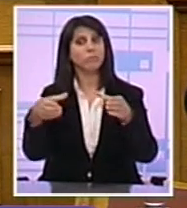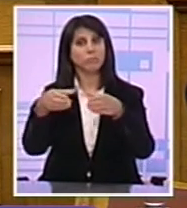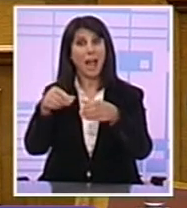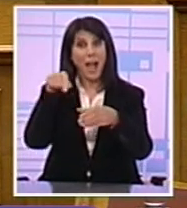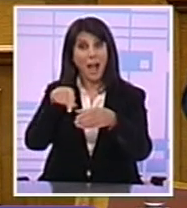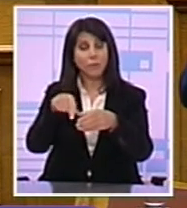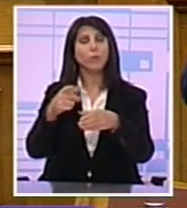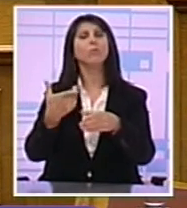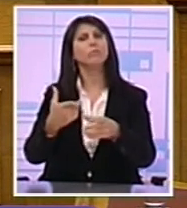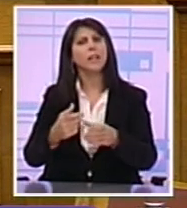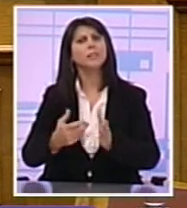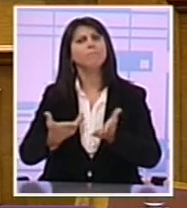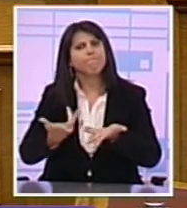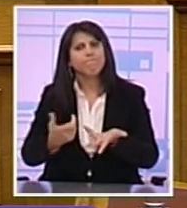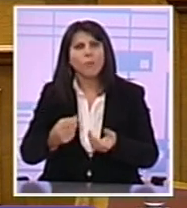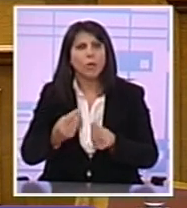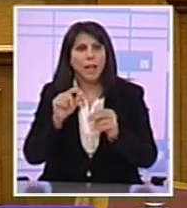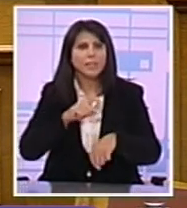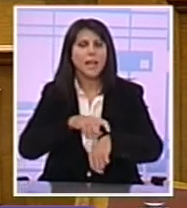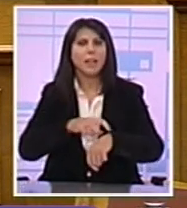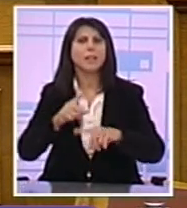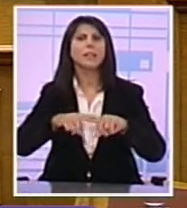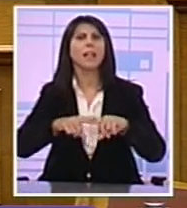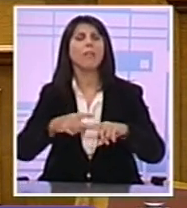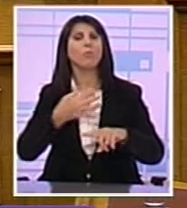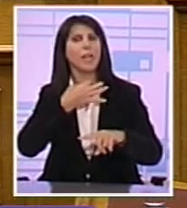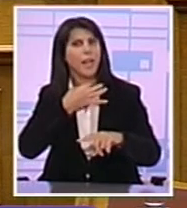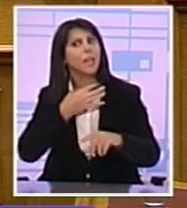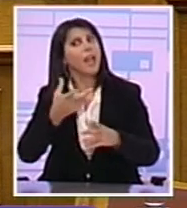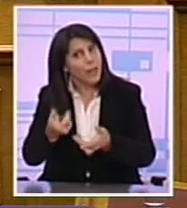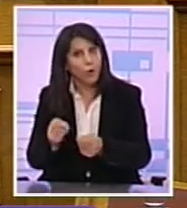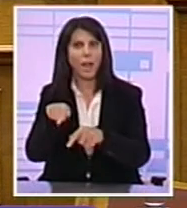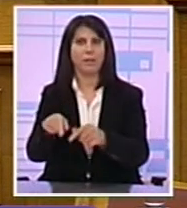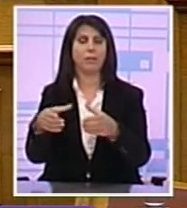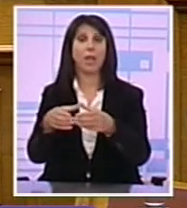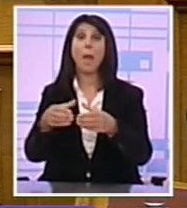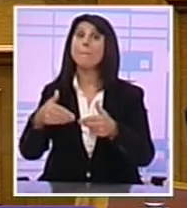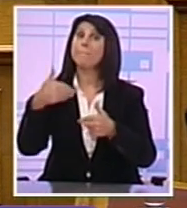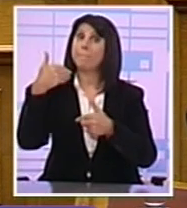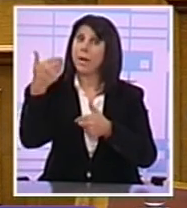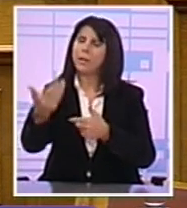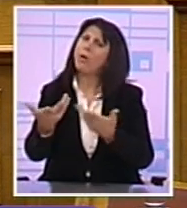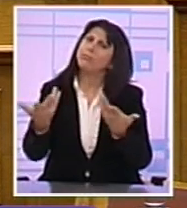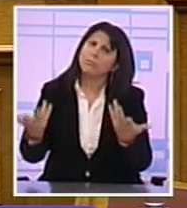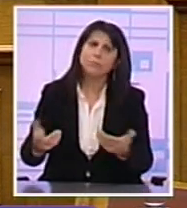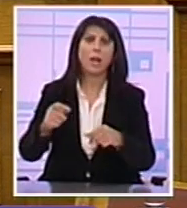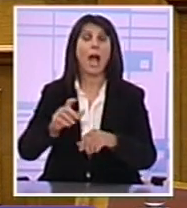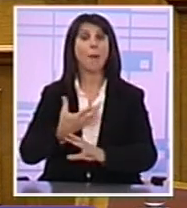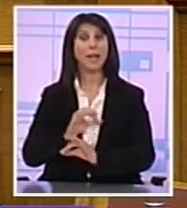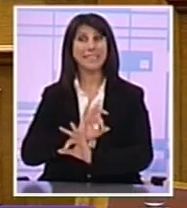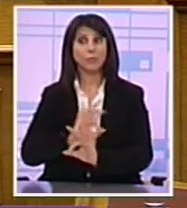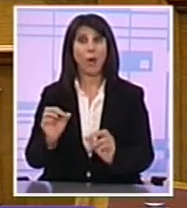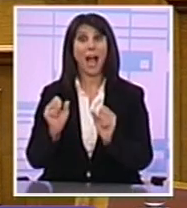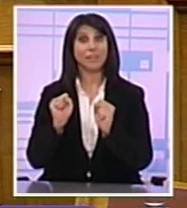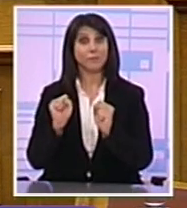εθνικές ανάγκες Τις δύσκολες φάσεις της χώρας Και μετά με το καλό έχοντας διασφαλίσει Διότι αυτή είναι υποκρέωσή μας